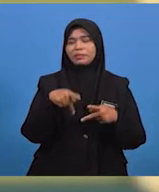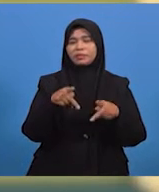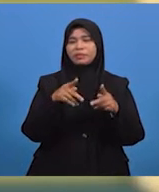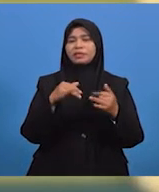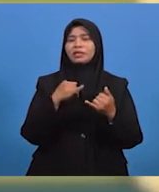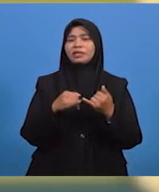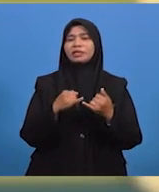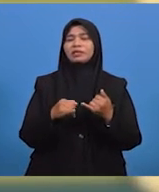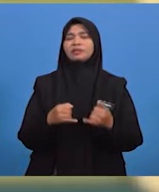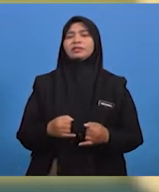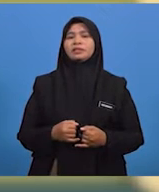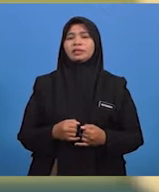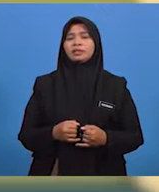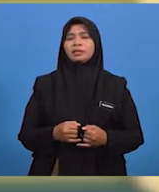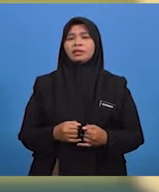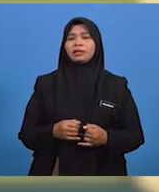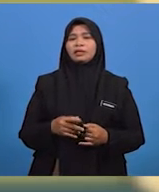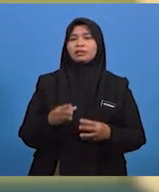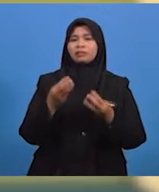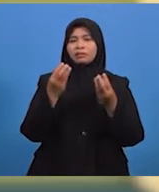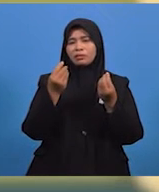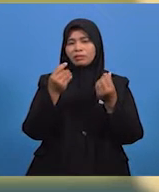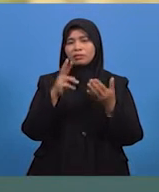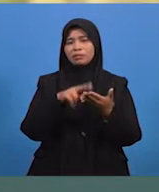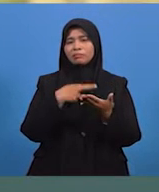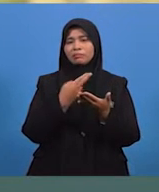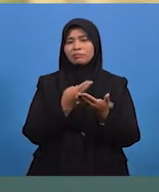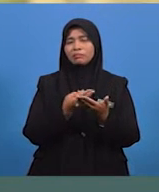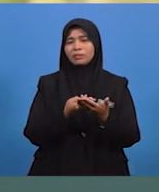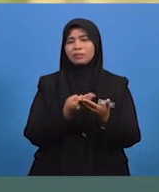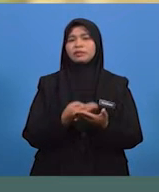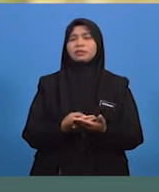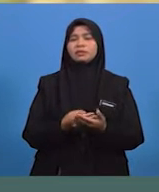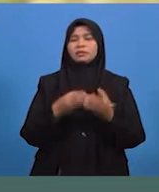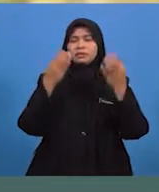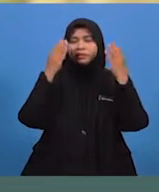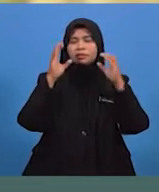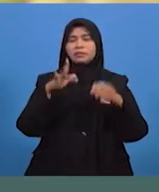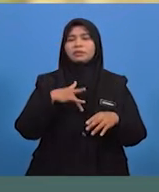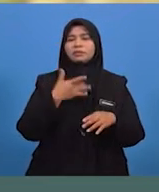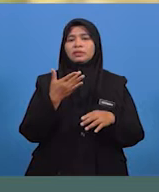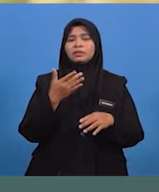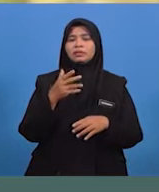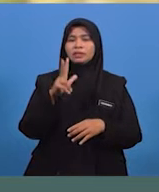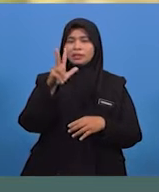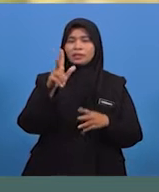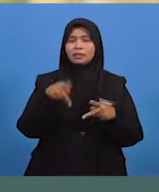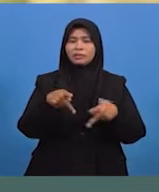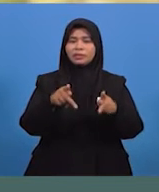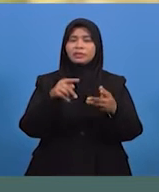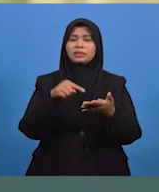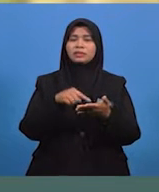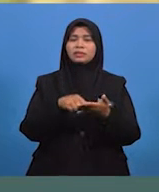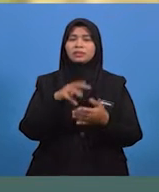gelomsoran tanah atau lebih dikenali sebagai tanah runtuh. Cikgu rasa antara tiga proses ini,